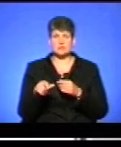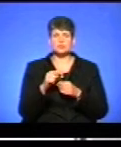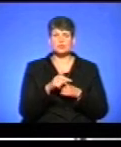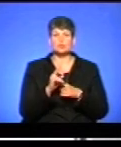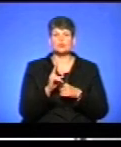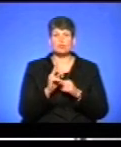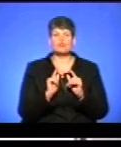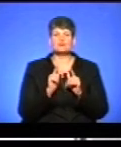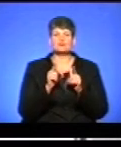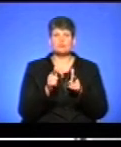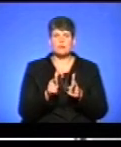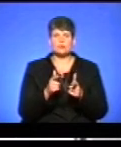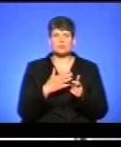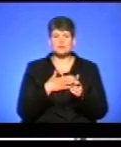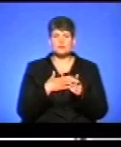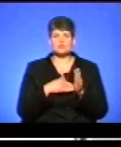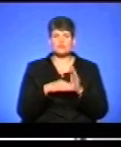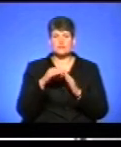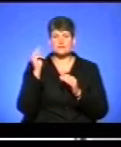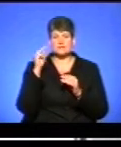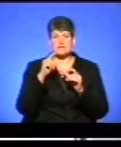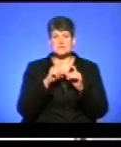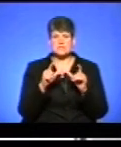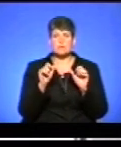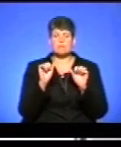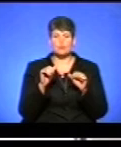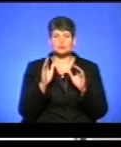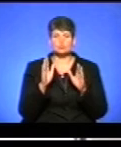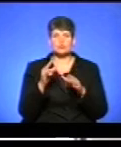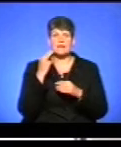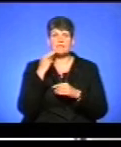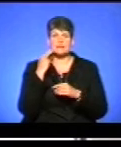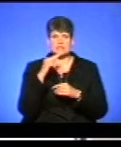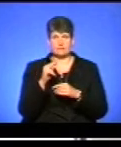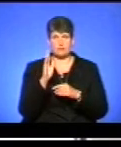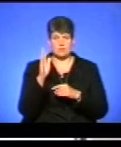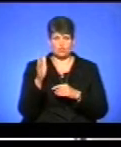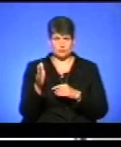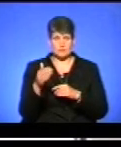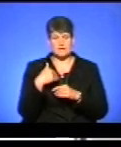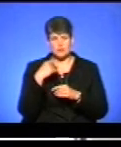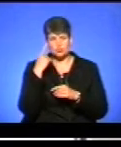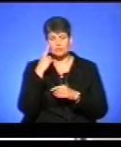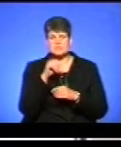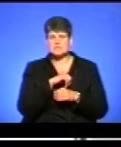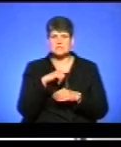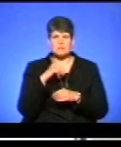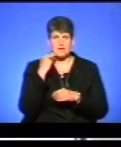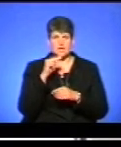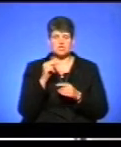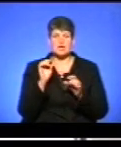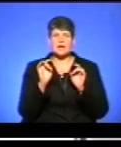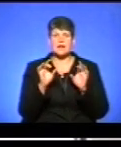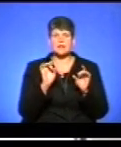той, хто вступає до нас в вищий навчальний заклад, може бути ефективним в майбутньому. Я думаю, це найкраща реклама, найкраща